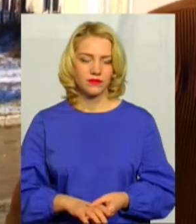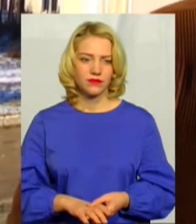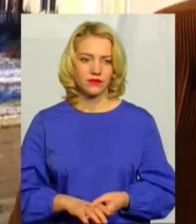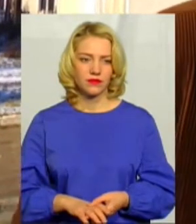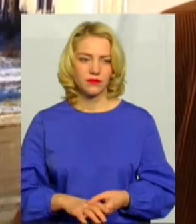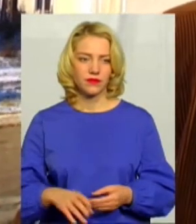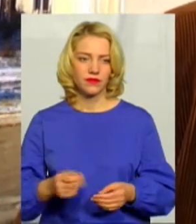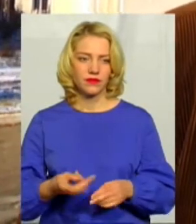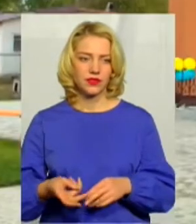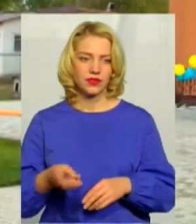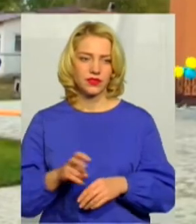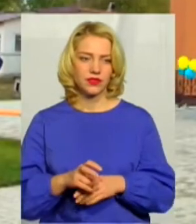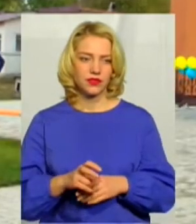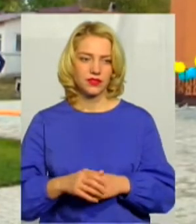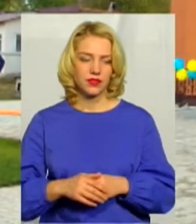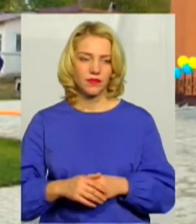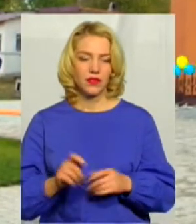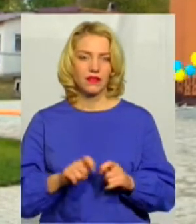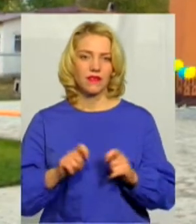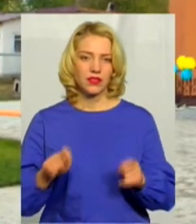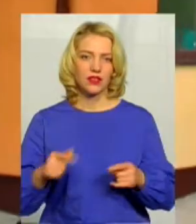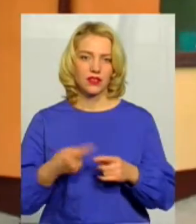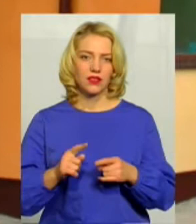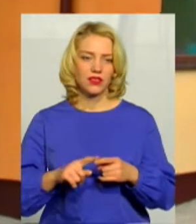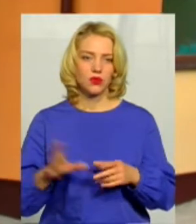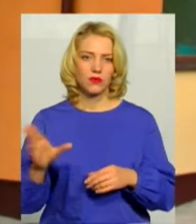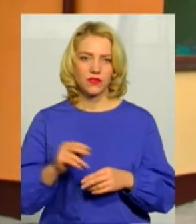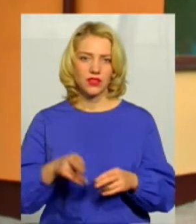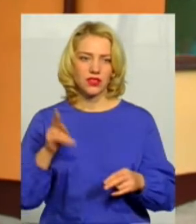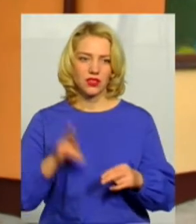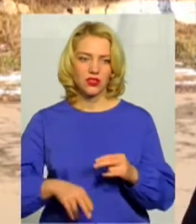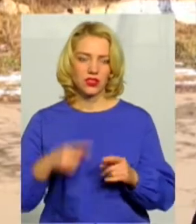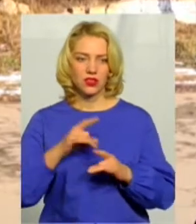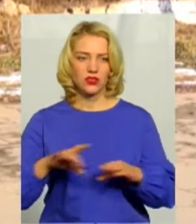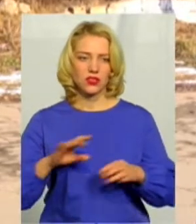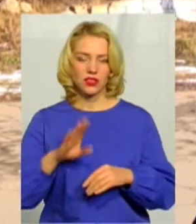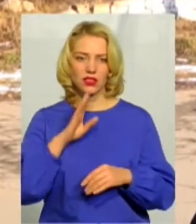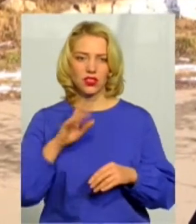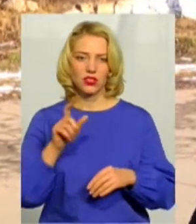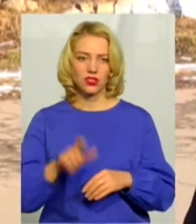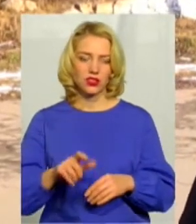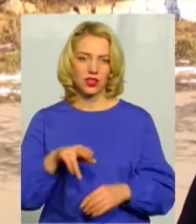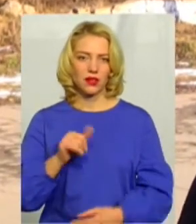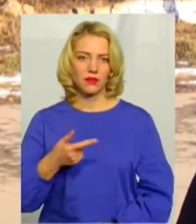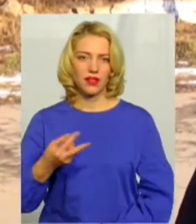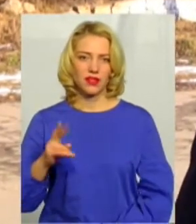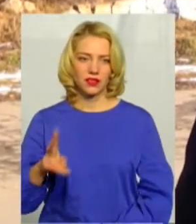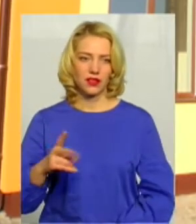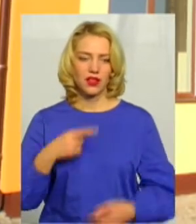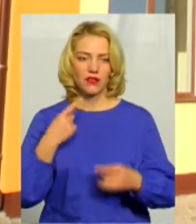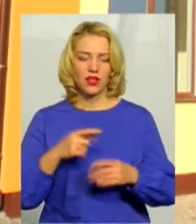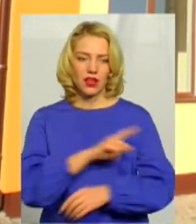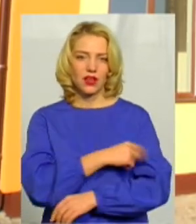почаювали і бути в дорогах. Відкрили і на цьому все закінчилося, каже місцева жителька Тетяна Пігняк. Та додає, лікарську